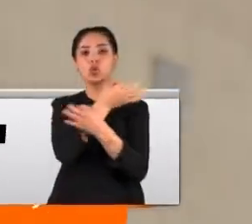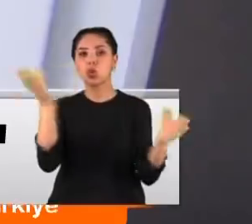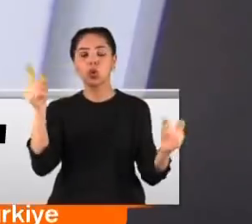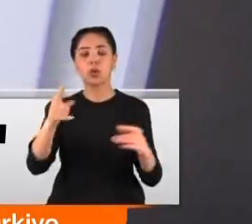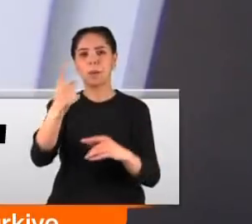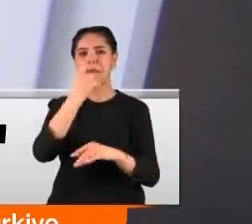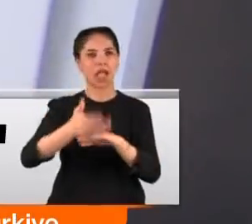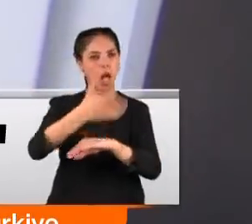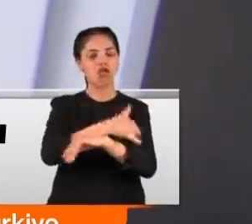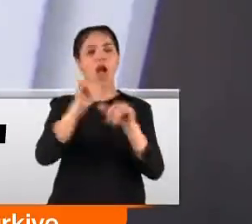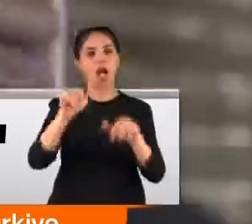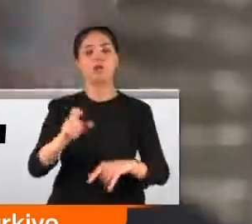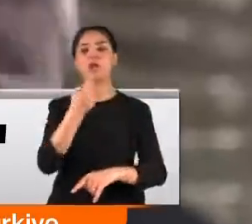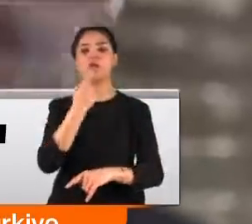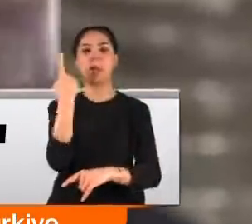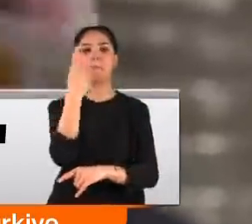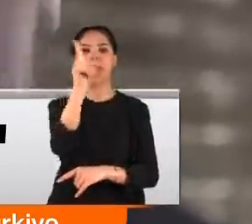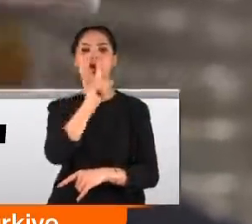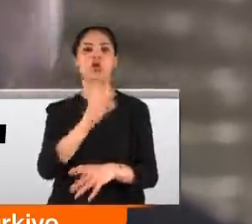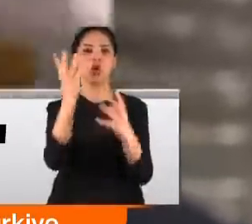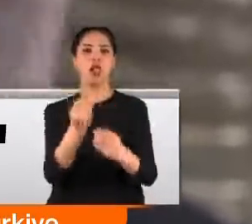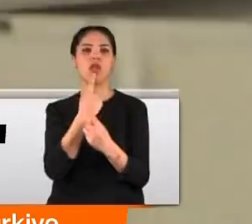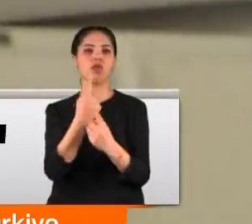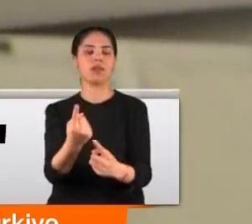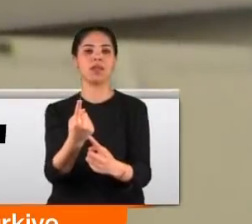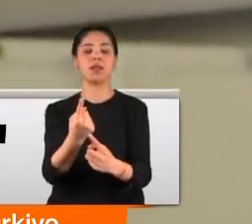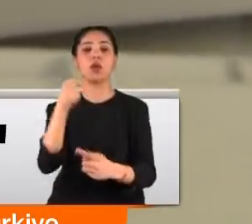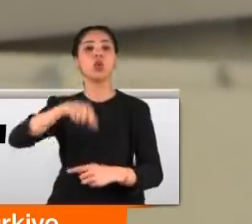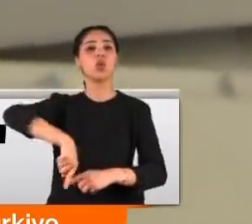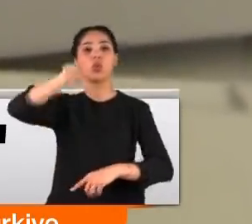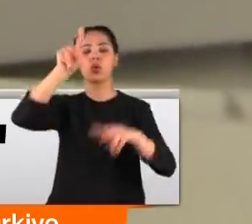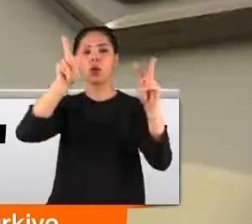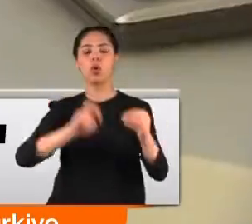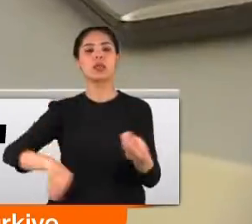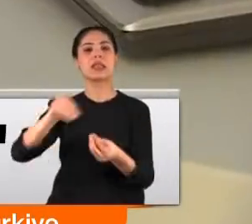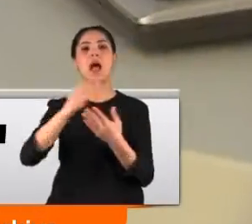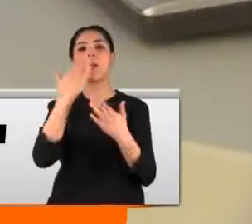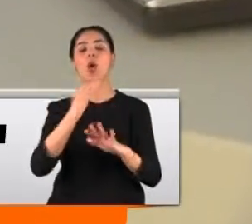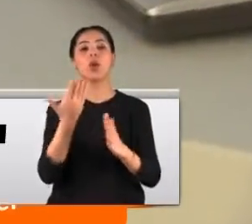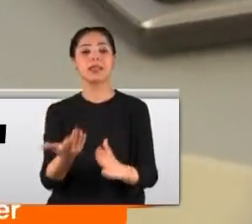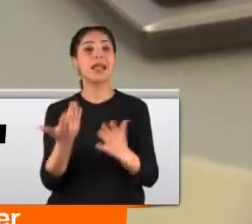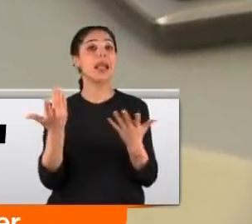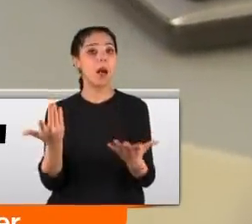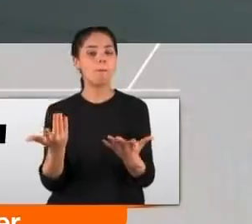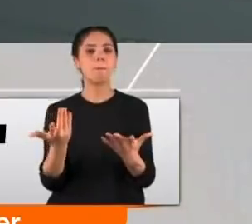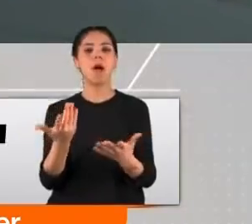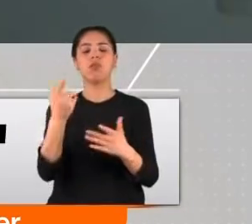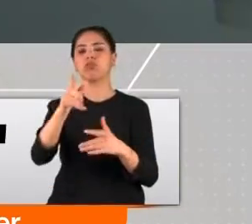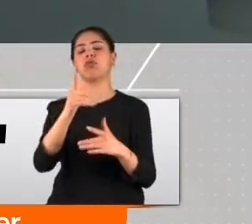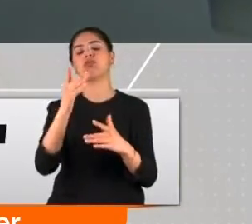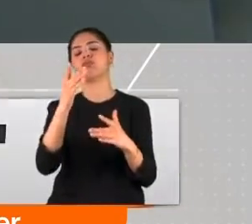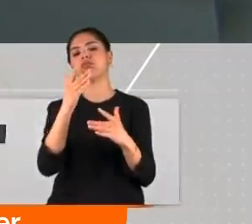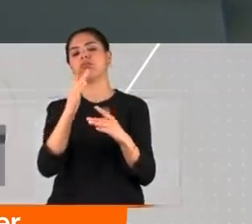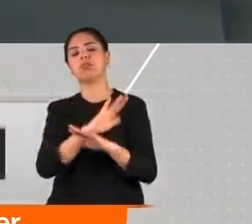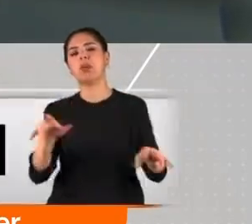geçen yıl olduğu gibi bu yılda 1100 lira olacağını söyledi. Dündemimizde artış yok dedi ama kapıları da tam kapamadı. Bu bir